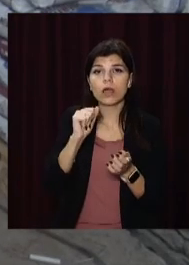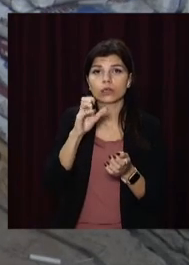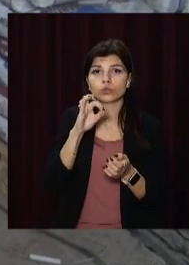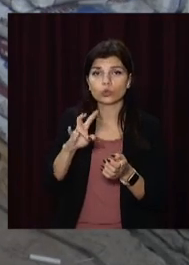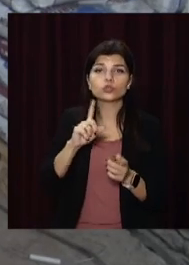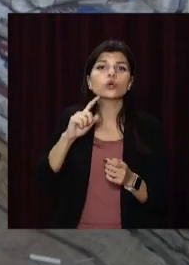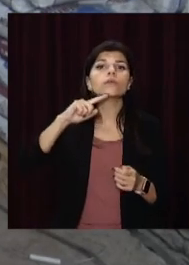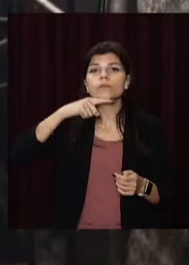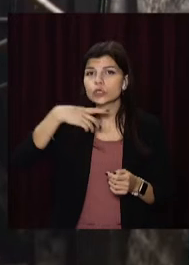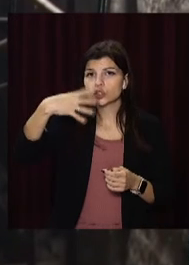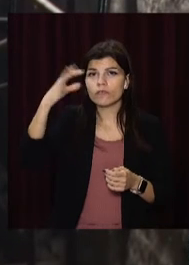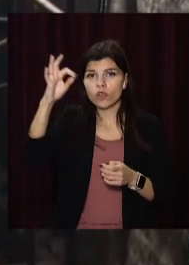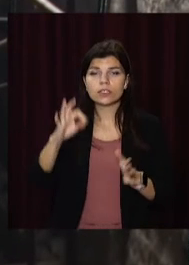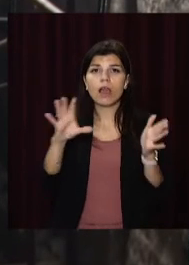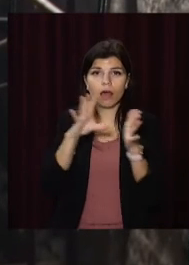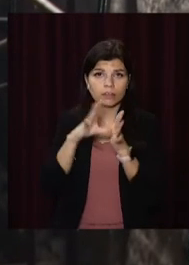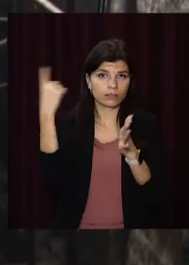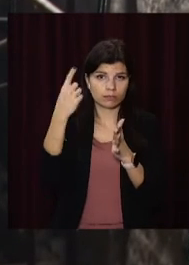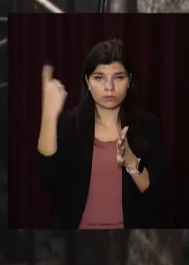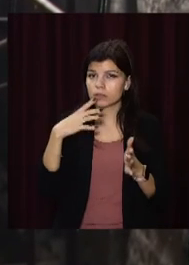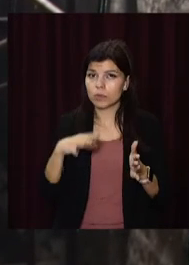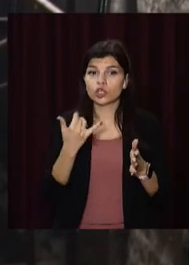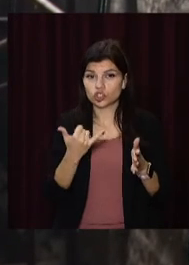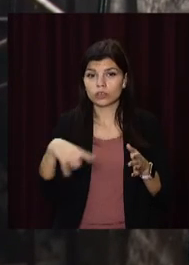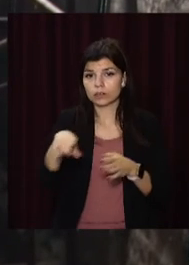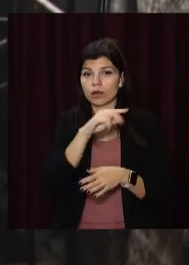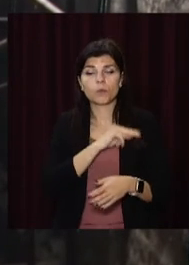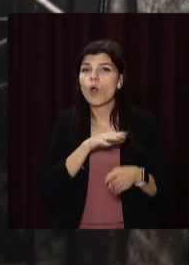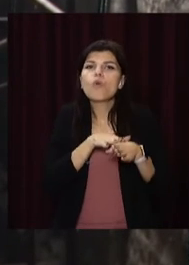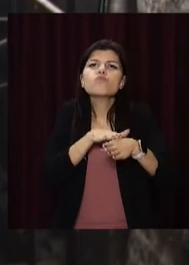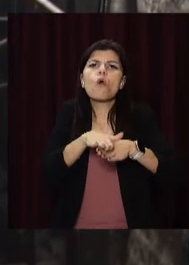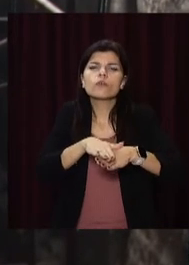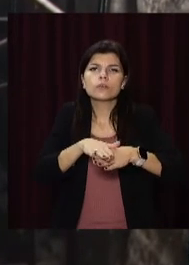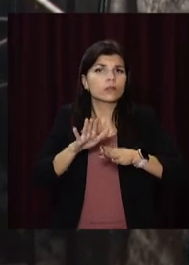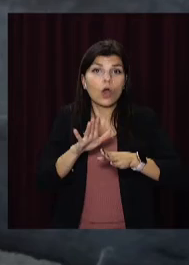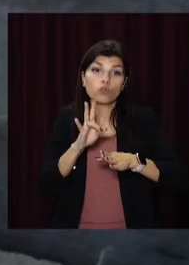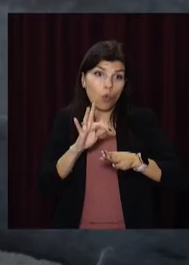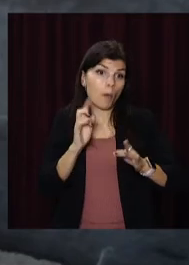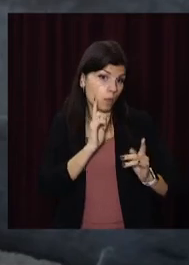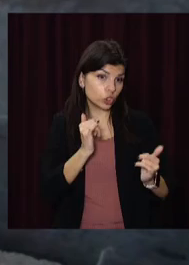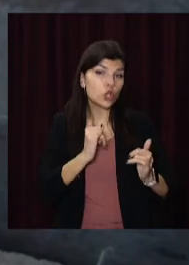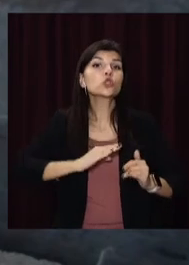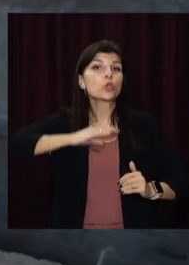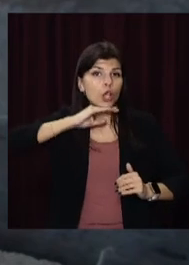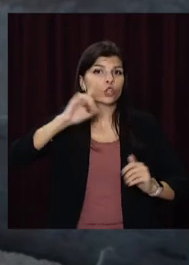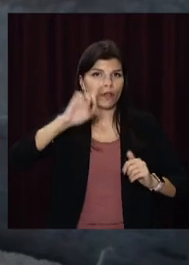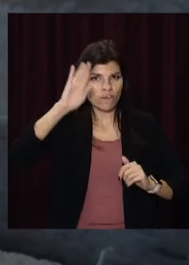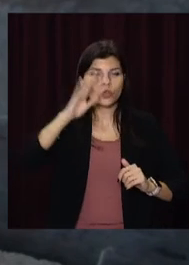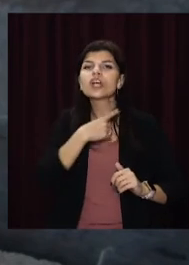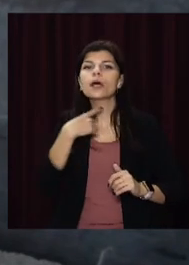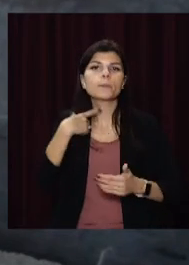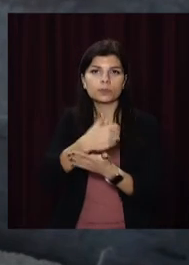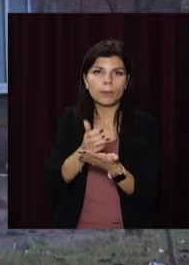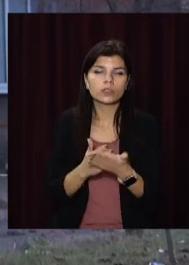заощаджувати 40% електроенергії. Зараз станція працює не наповну, але цього достатньо, щоб забезпечити водою жителів